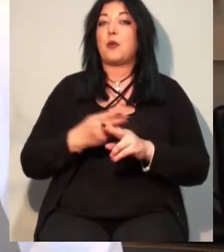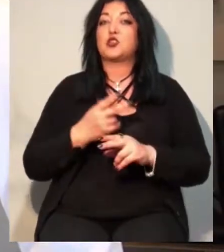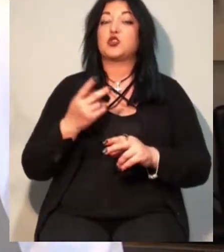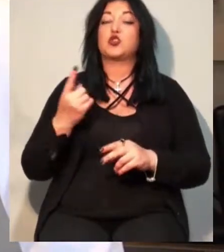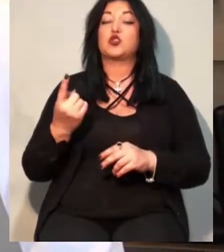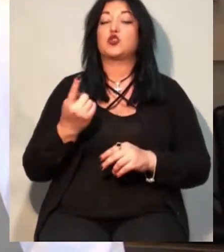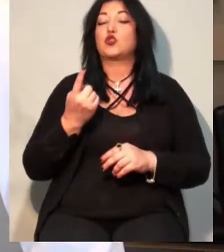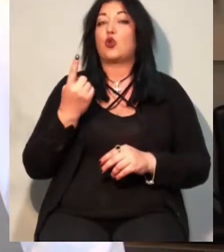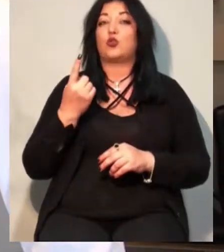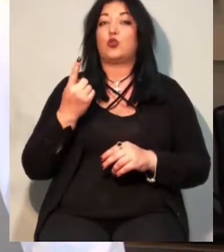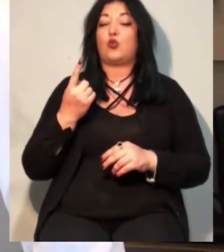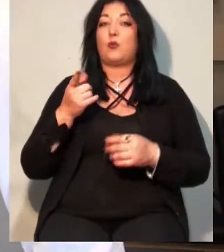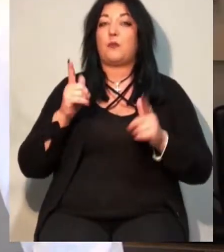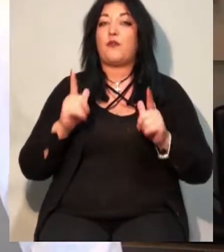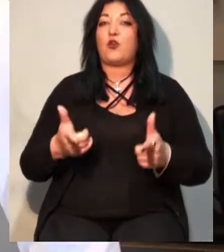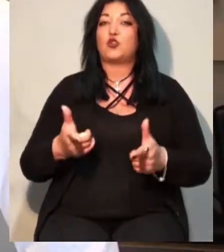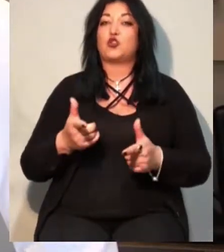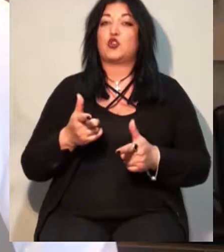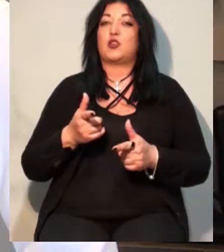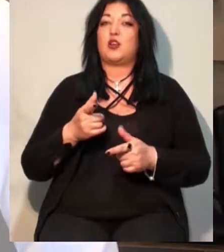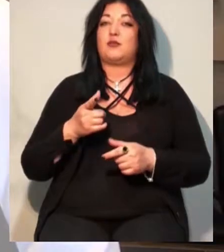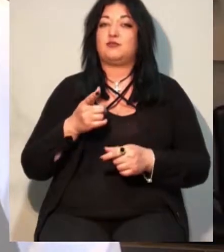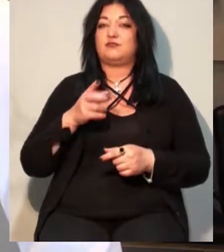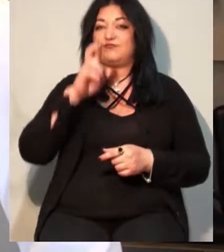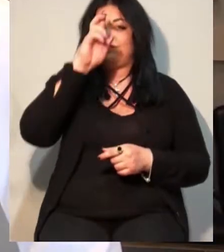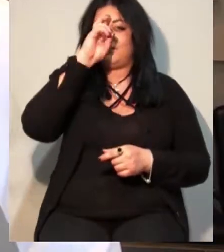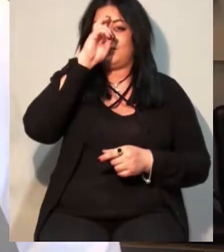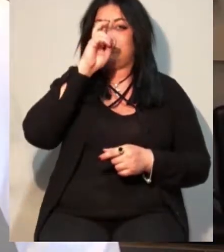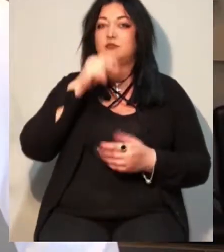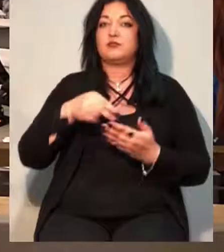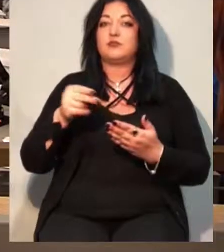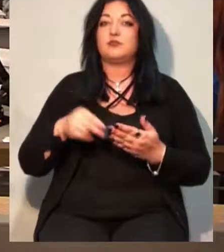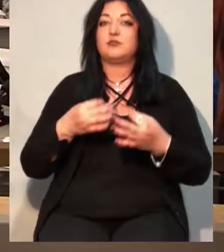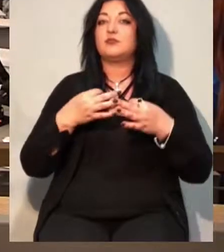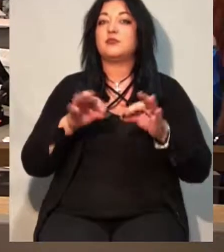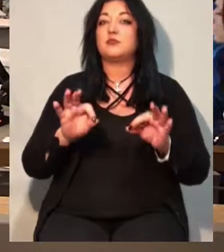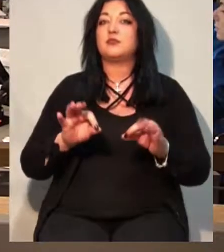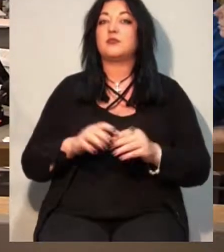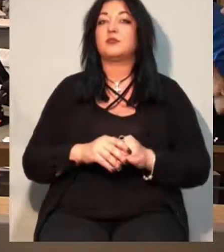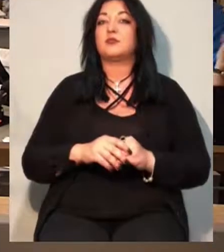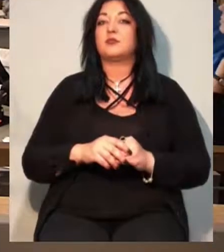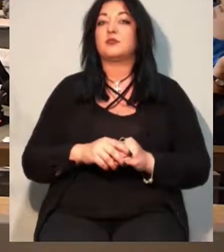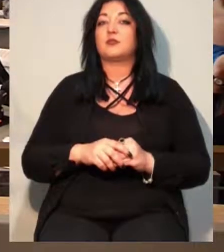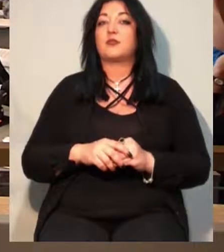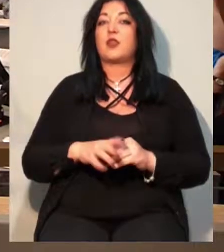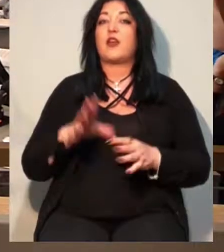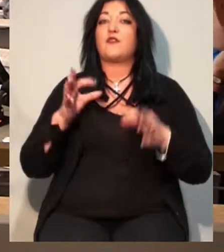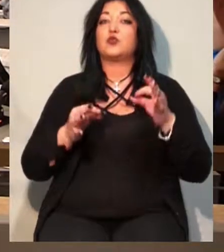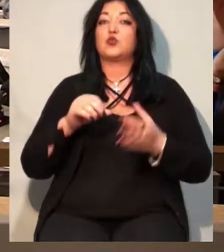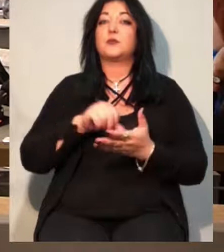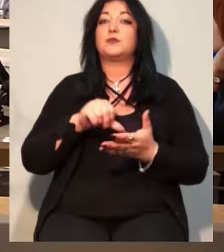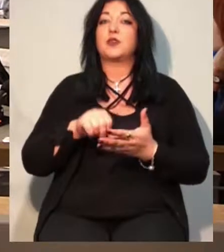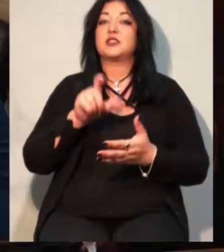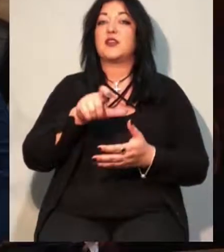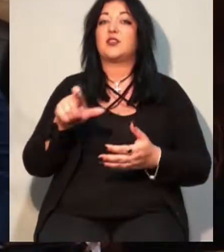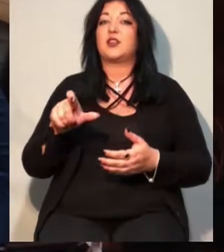компетентного державного органу, то ми потім отримуємо і другу аркадію, і все, що завгодно. В суді представниця Департаменту охорони об